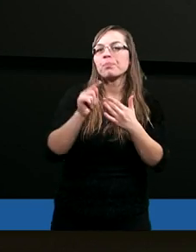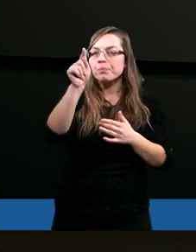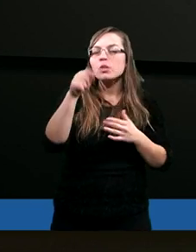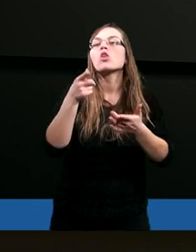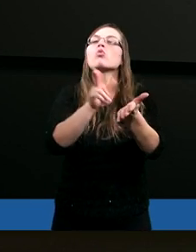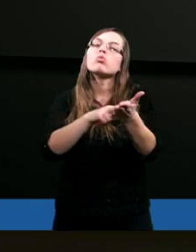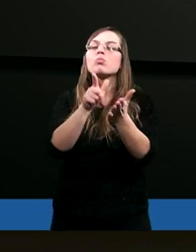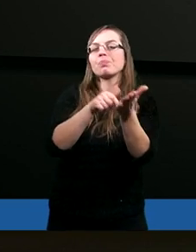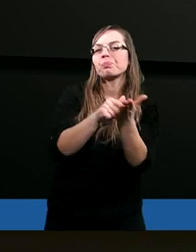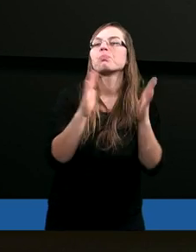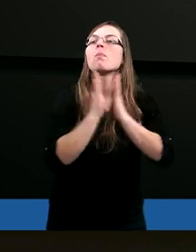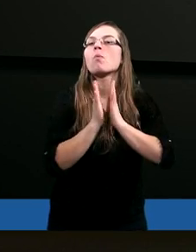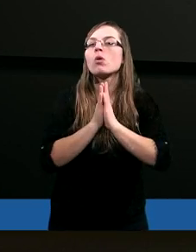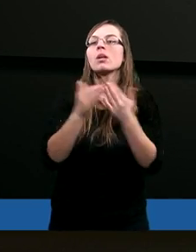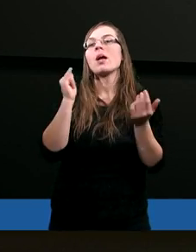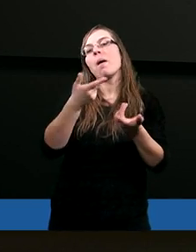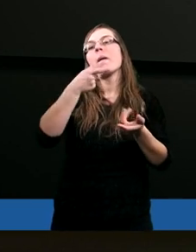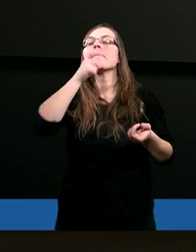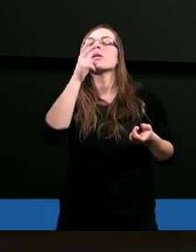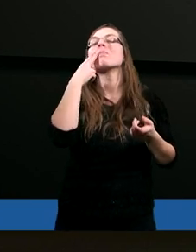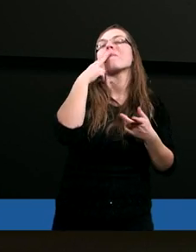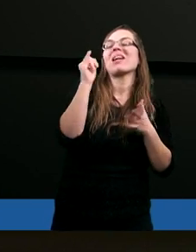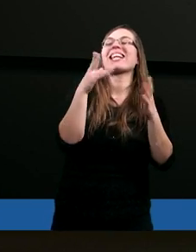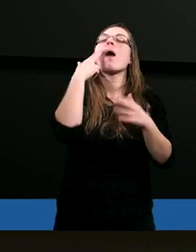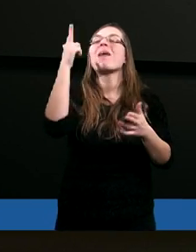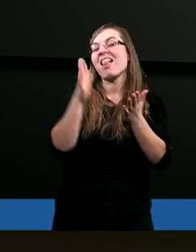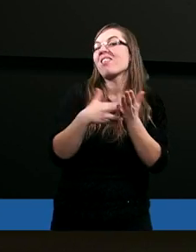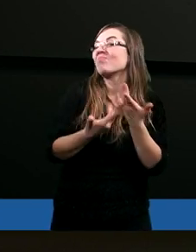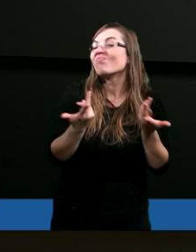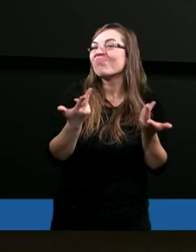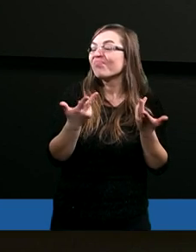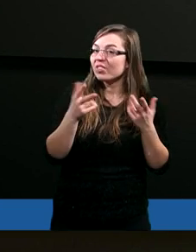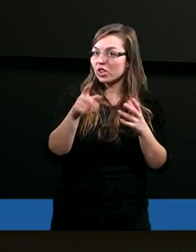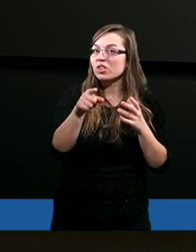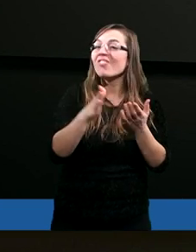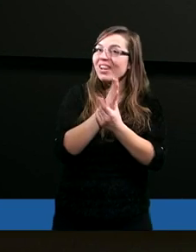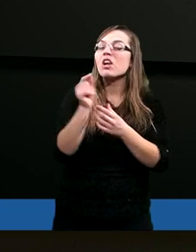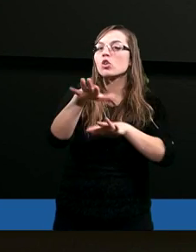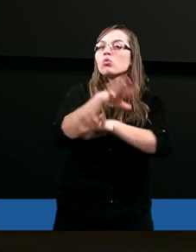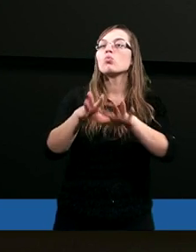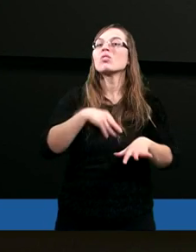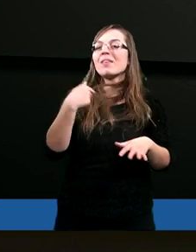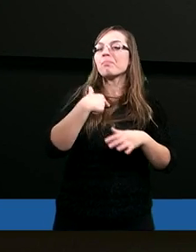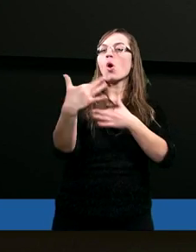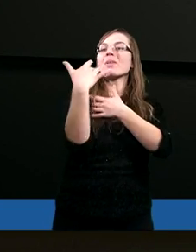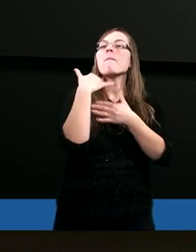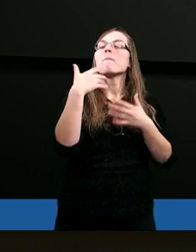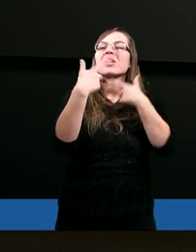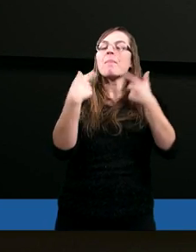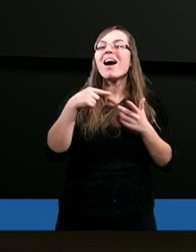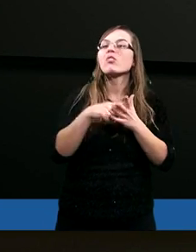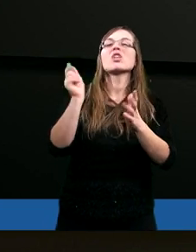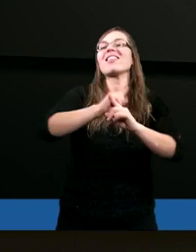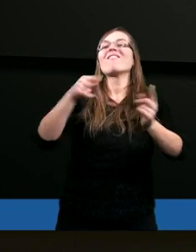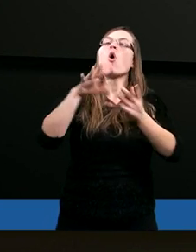często się modliłem, wyjąć papierosa i zapalić i wierzę, że to Duch Święty do mnie wtedy mówił.